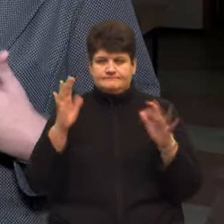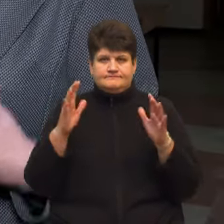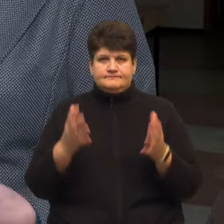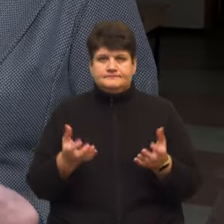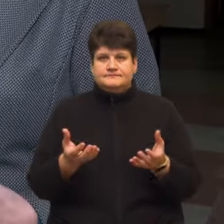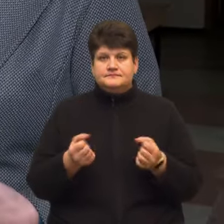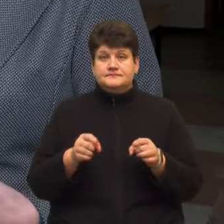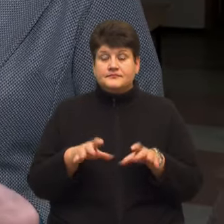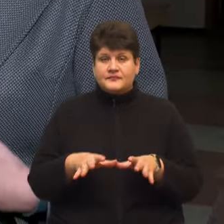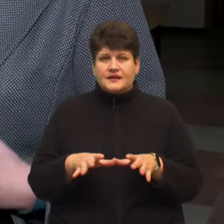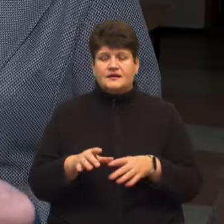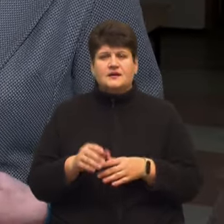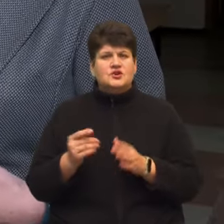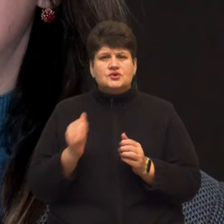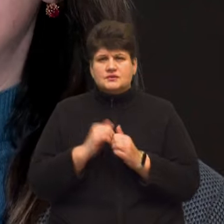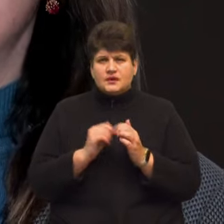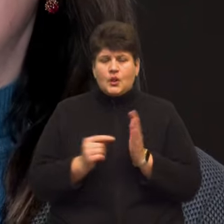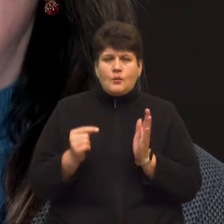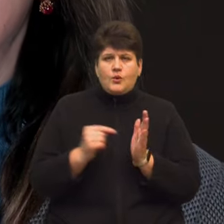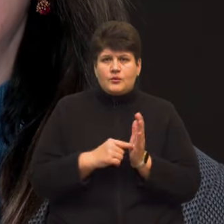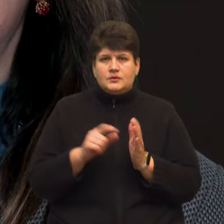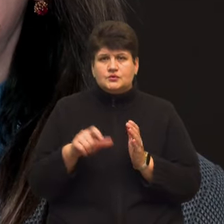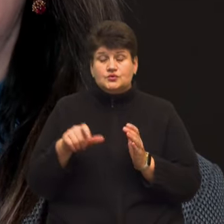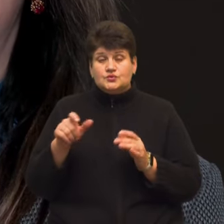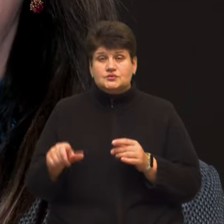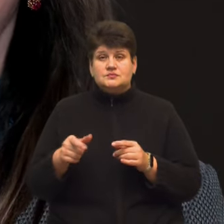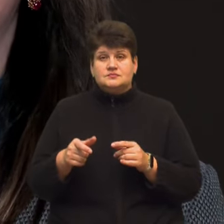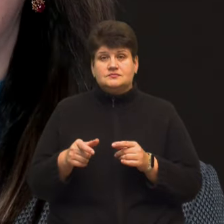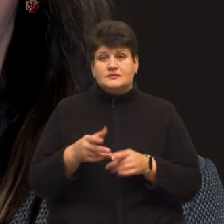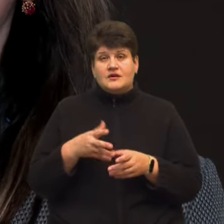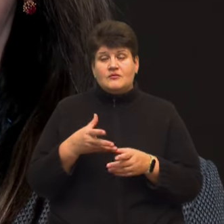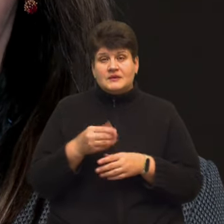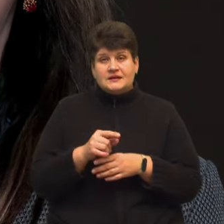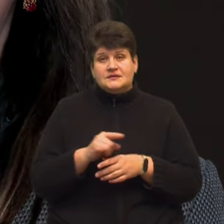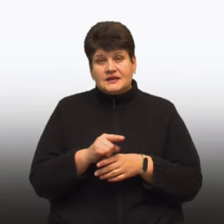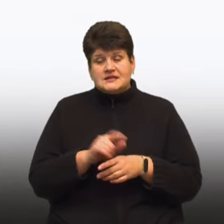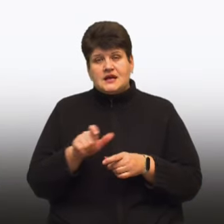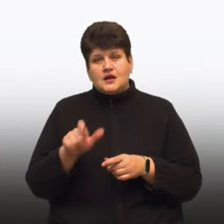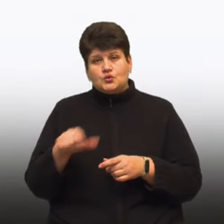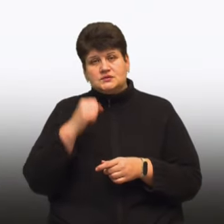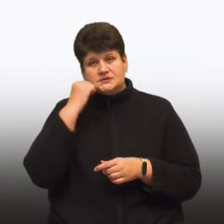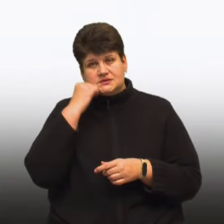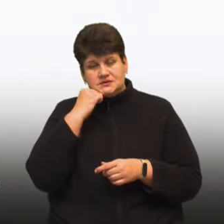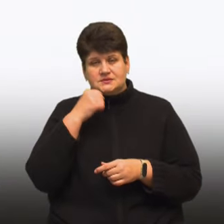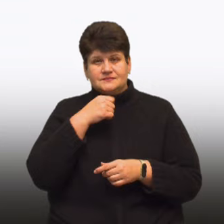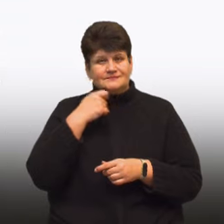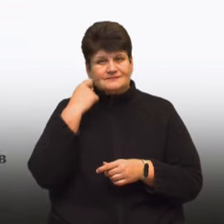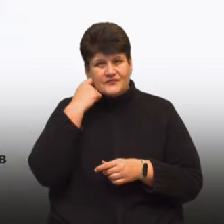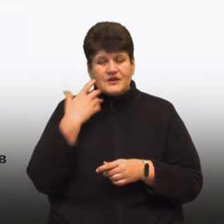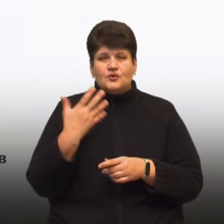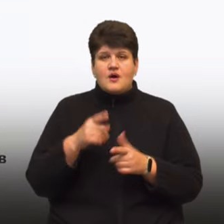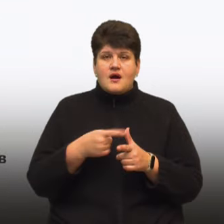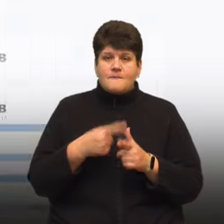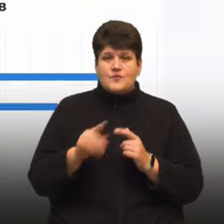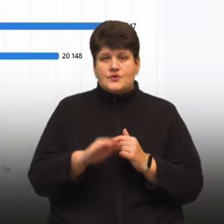Найвразливішими людьми, які потрапляють під плив шахраїв, каже Наталія Савелюк, є діти та люди старшого віку. У жовтні цього року Нацбанк та